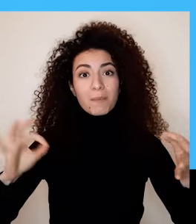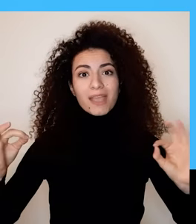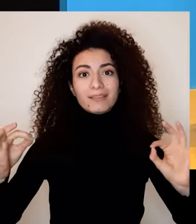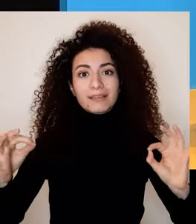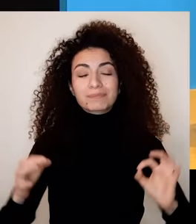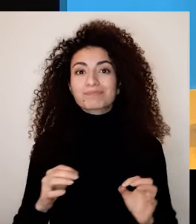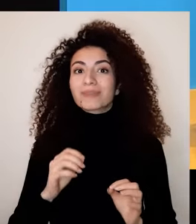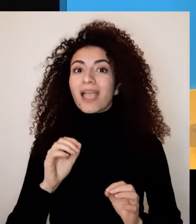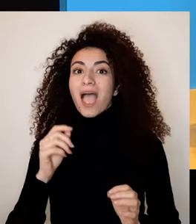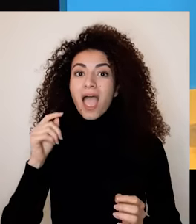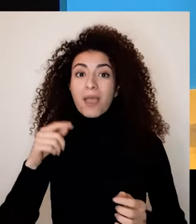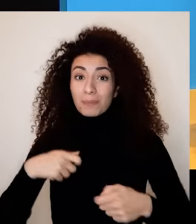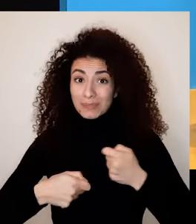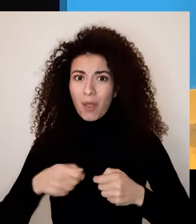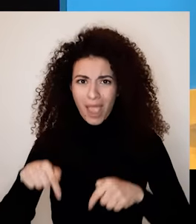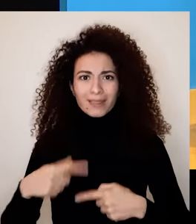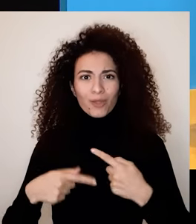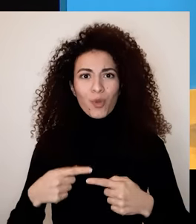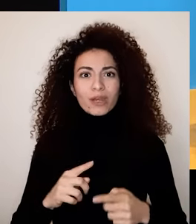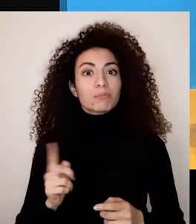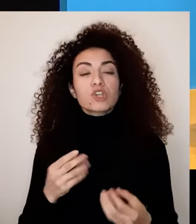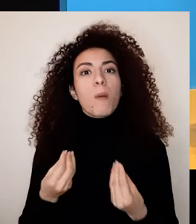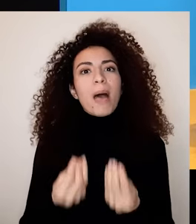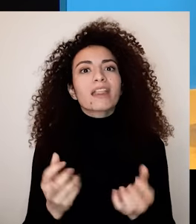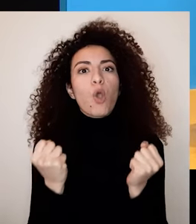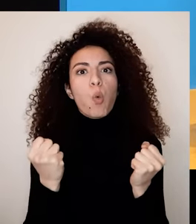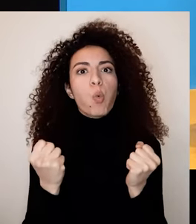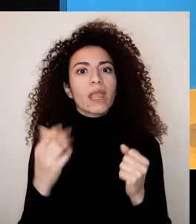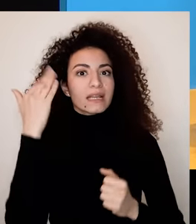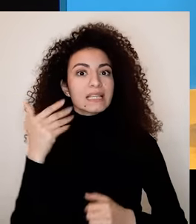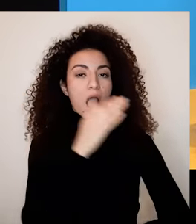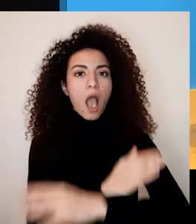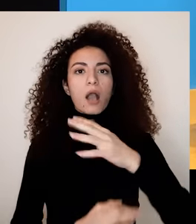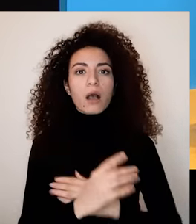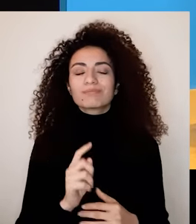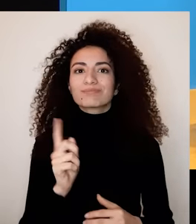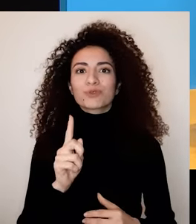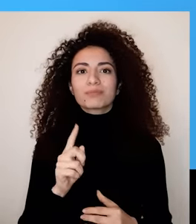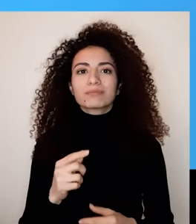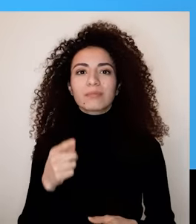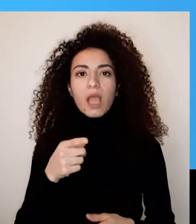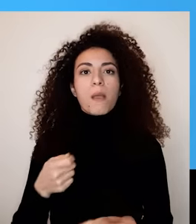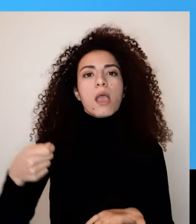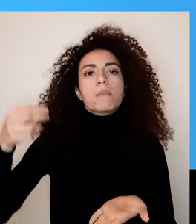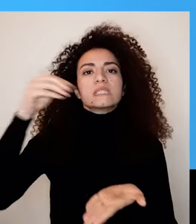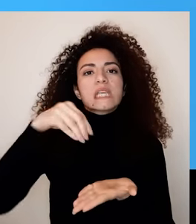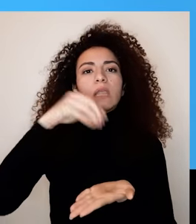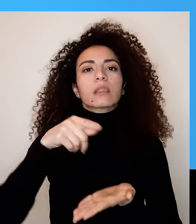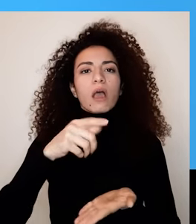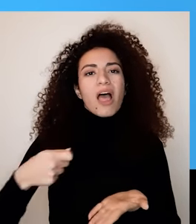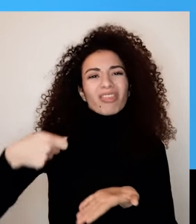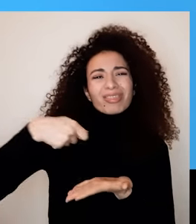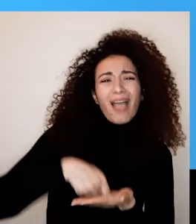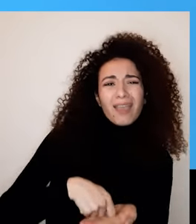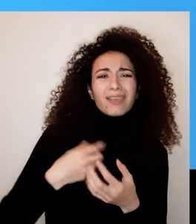المخلص بالحقيقة ما بتهضف لتنكين النساء ذوي الإعاقة ودعمه لتحقيق الاستقلالية هيك مقاربة إن كان